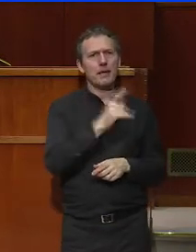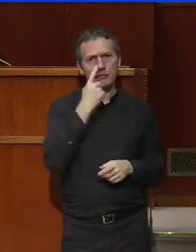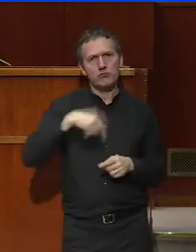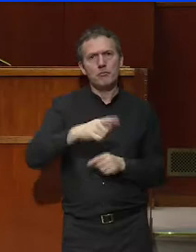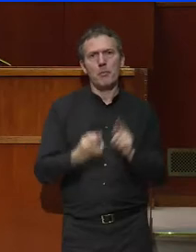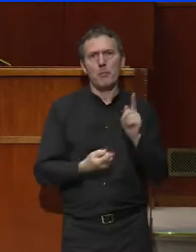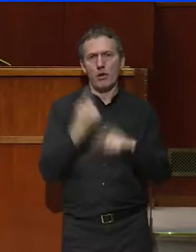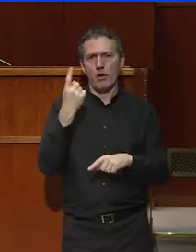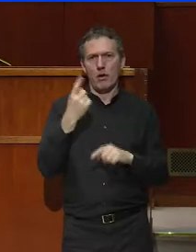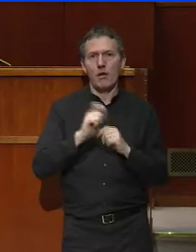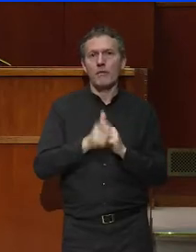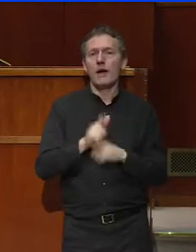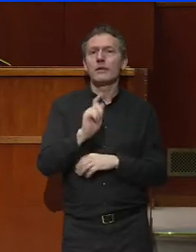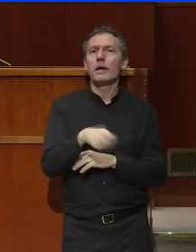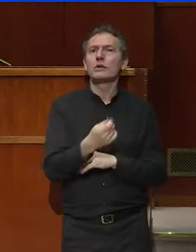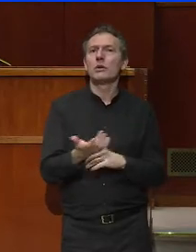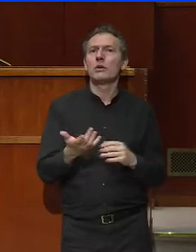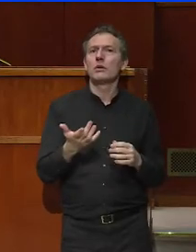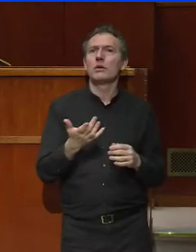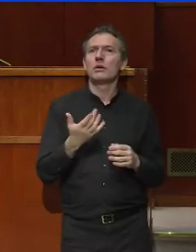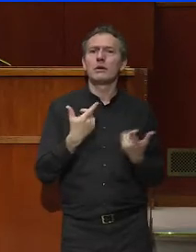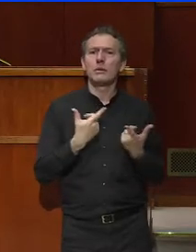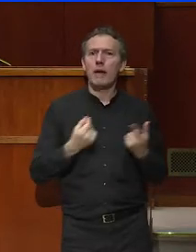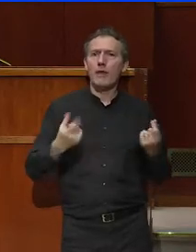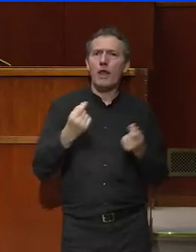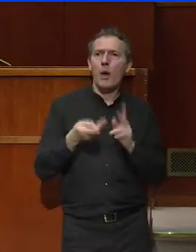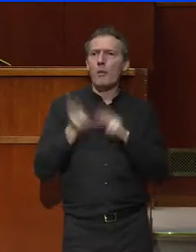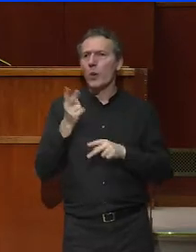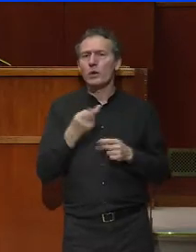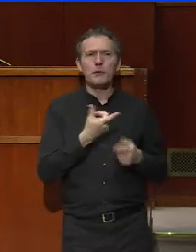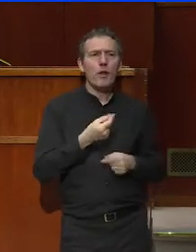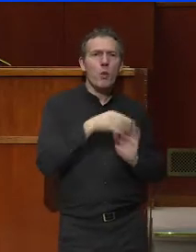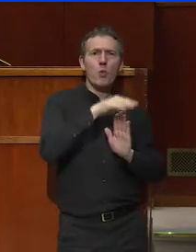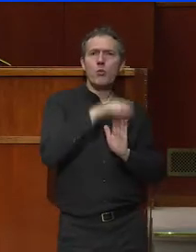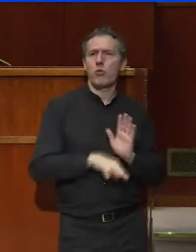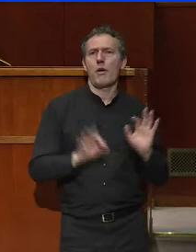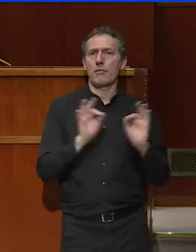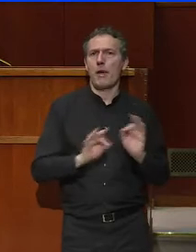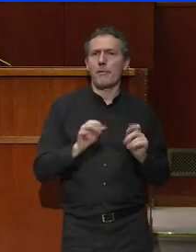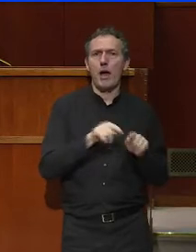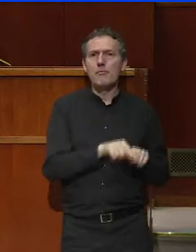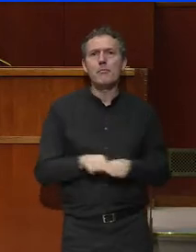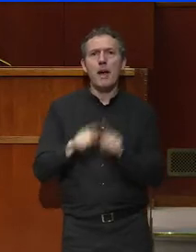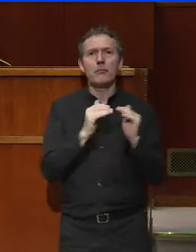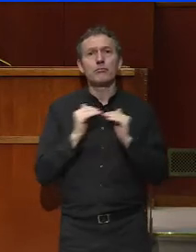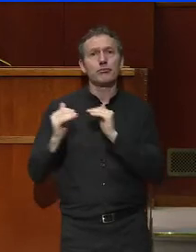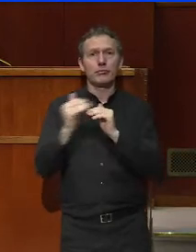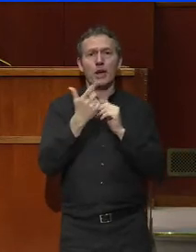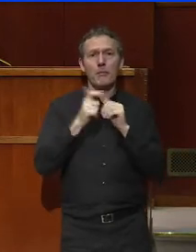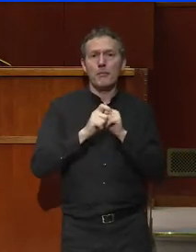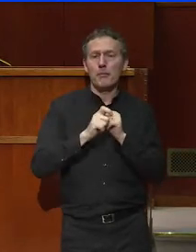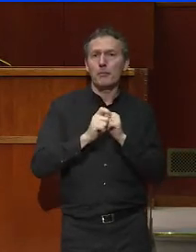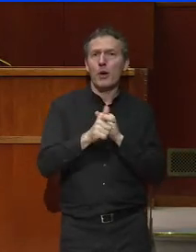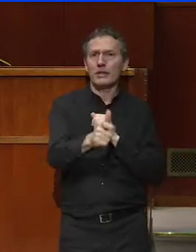et qu'il n'y a évidemment ni partenaire plus légitime, ni partenaire moins légitime et que le process